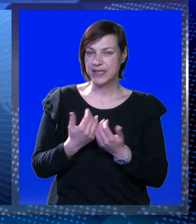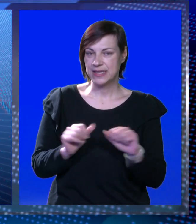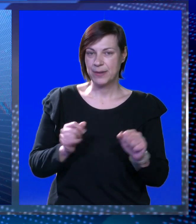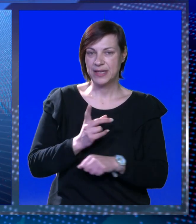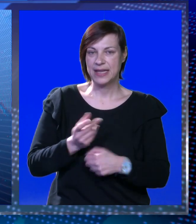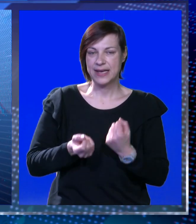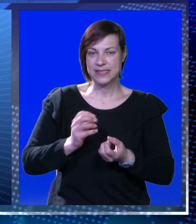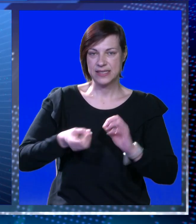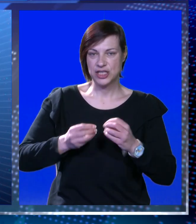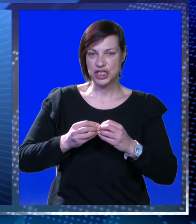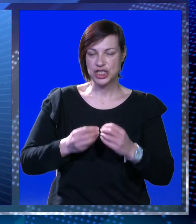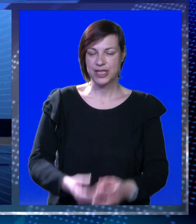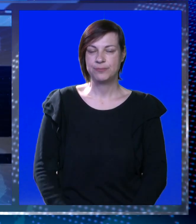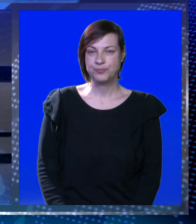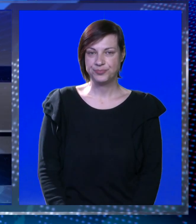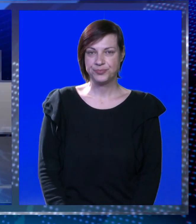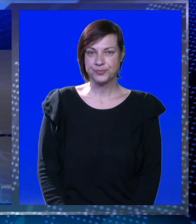liberalizacije taksidržišta.